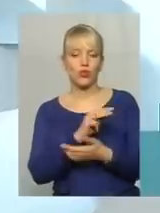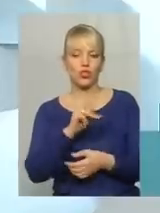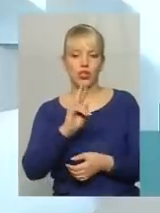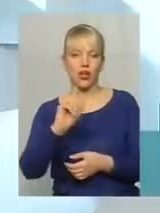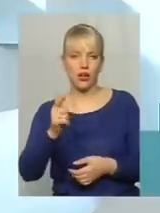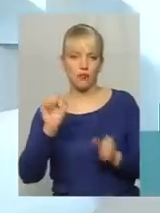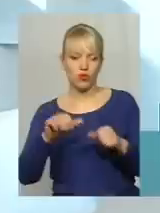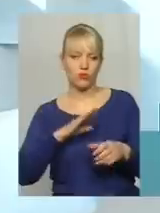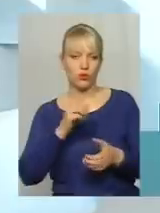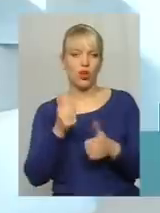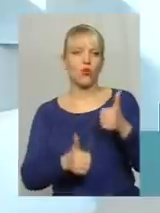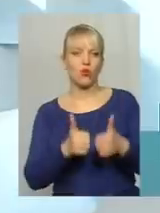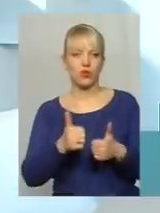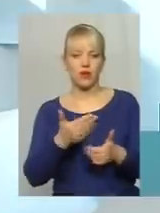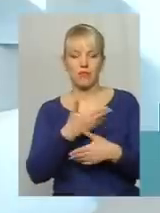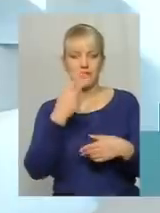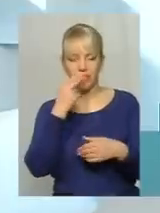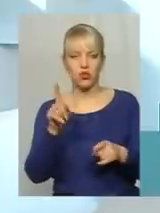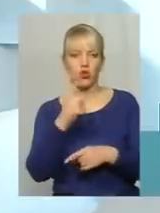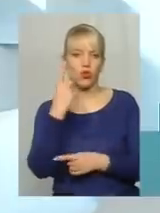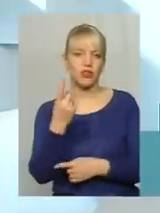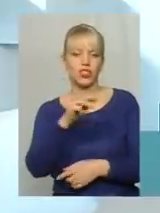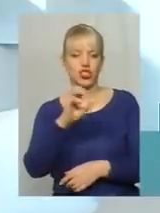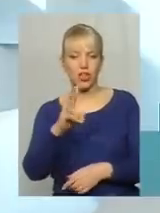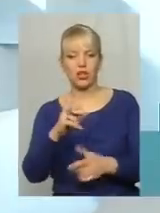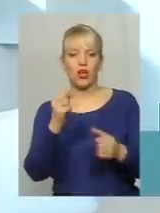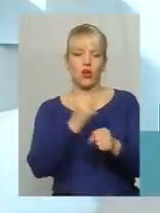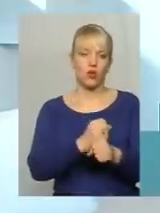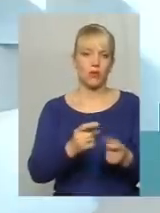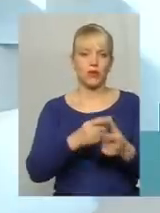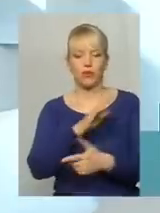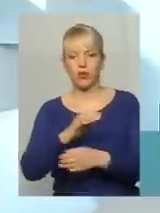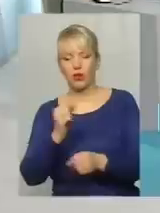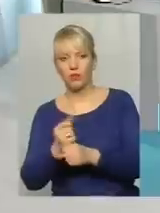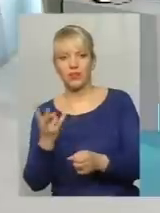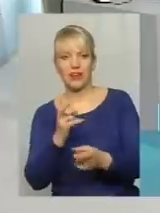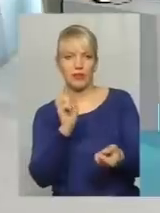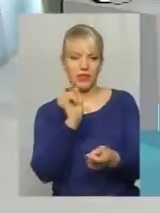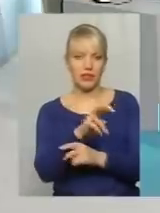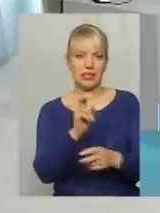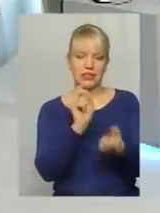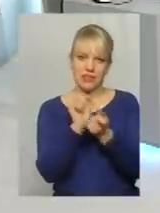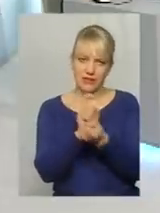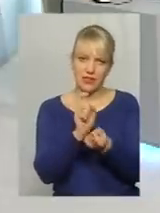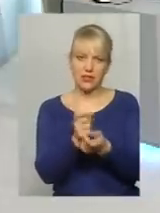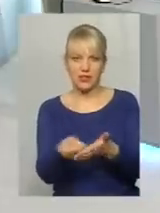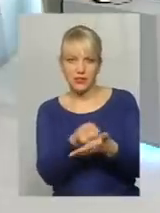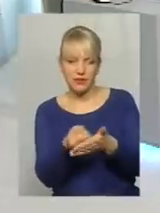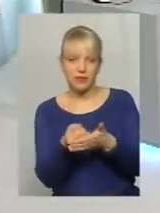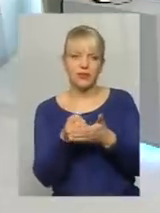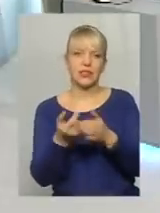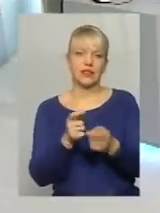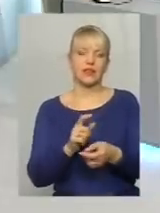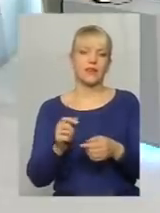бути конкурентною. Ми звикли, що є один ЖЕК, який або робить, або не робить, з яким треба йти сваритися, якого треба щось заставляти,